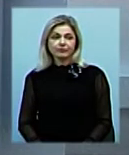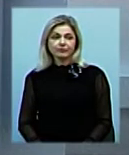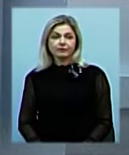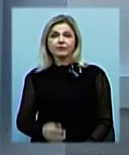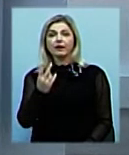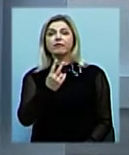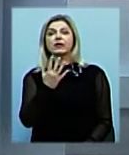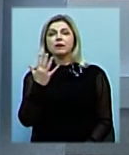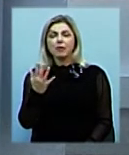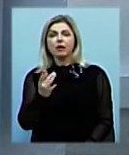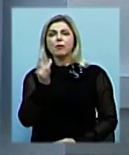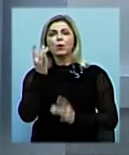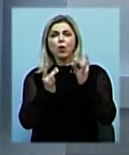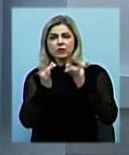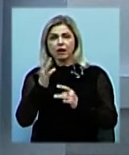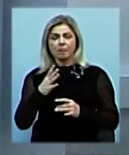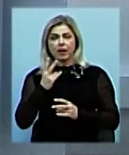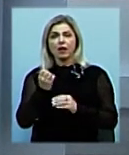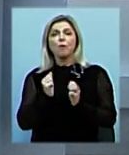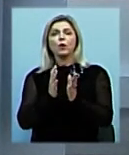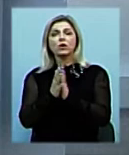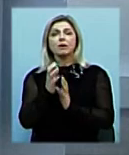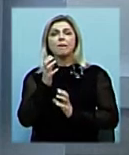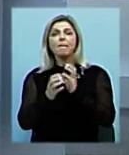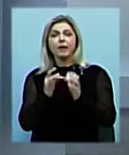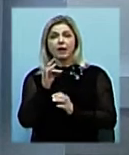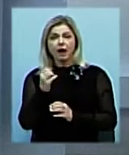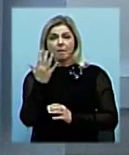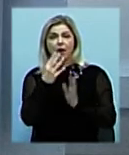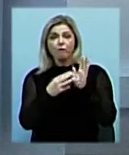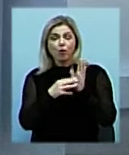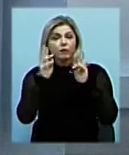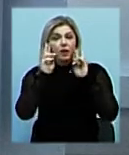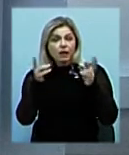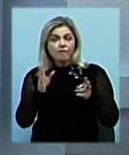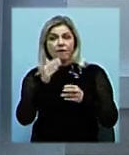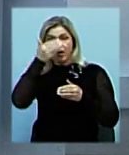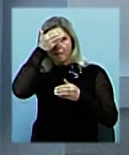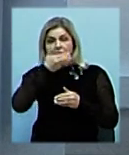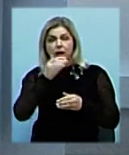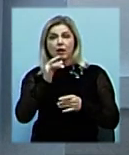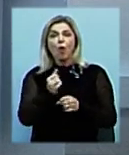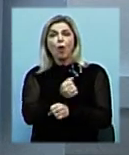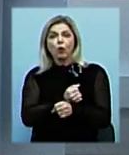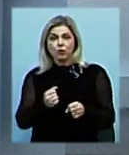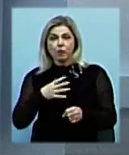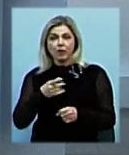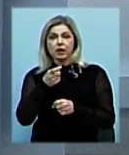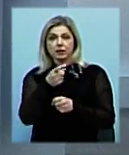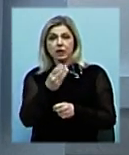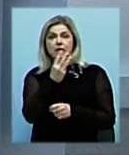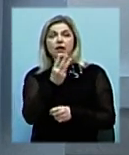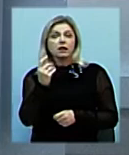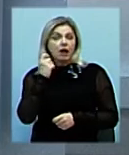25 пострілів пролунали на проспекті Миру, 58. Невідомі у Балаклавах та зі зброєю стріляли у 30-річного